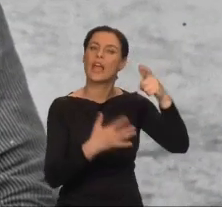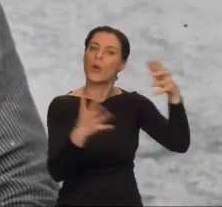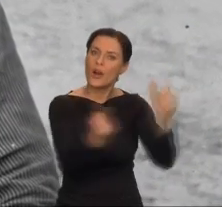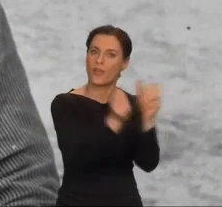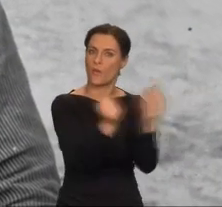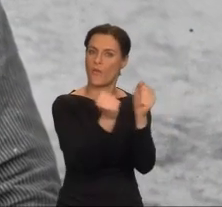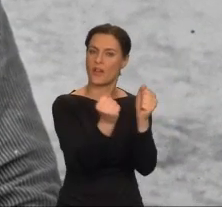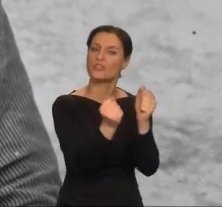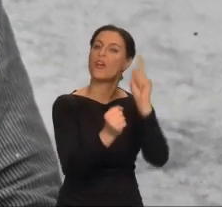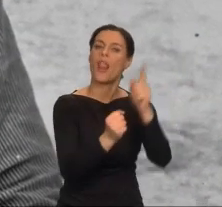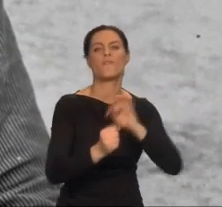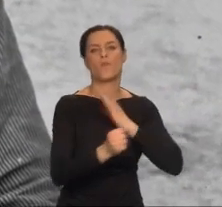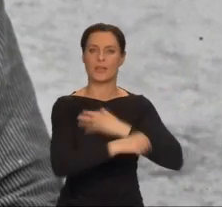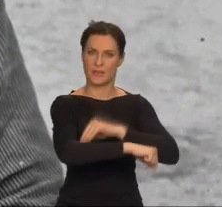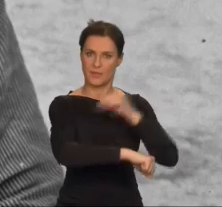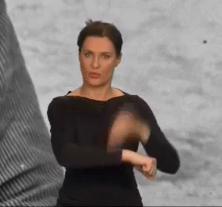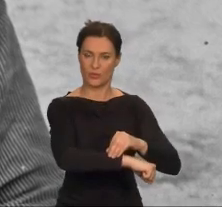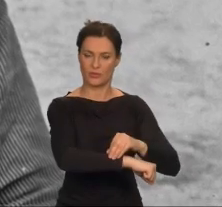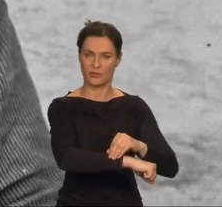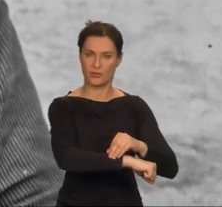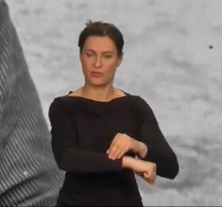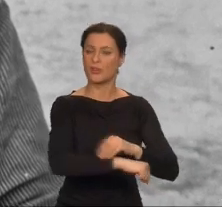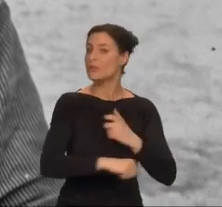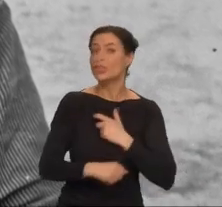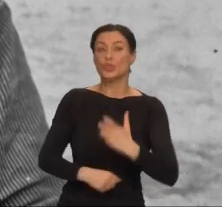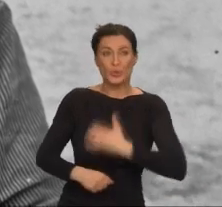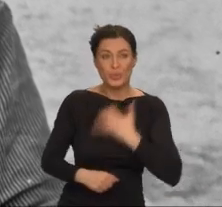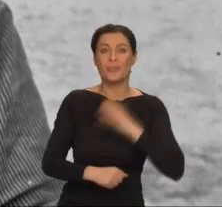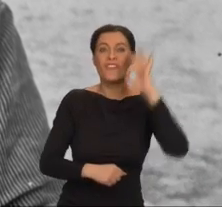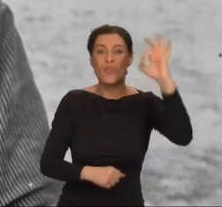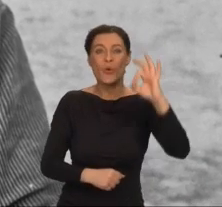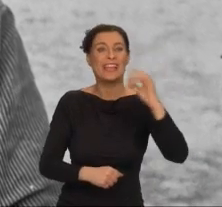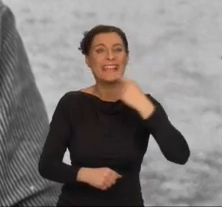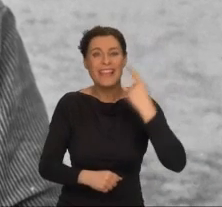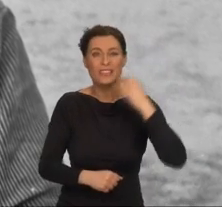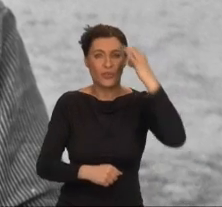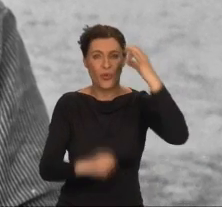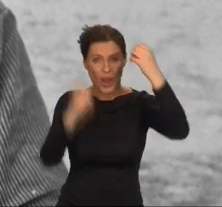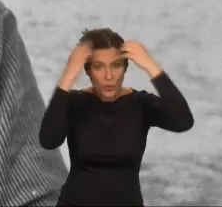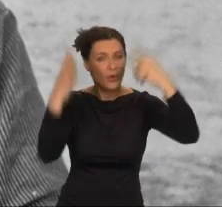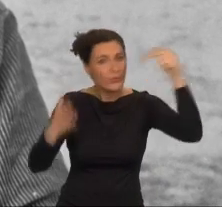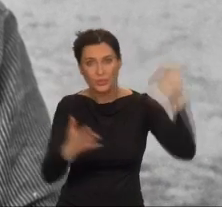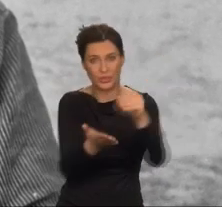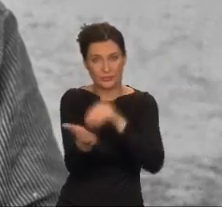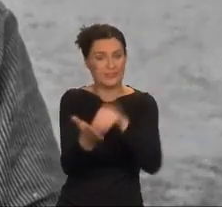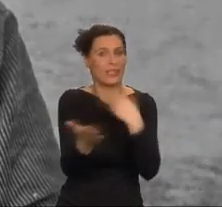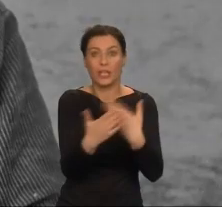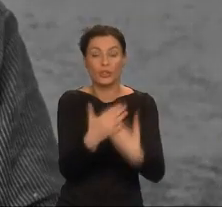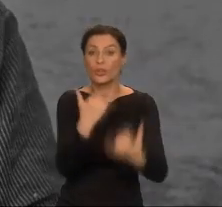Czuliśmy, że trzeba opisać kultury i języki, które znikną wraz z tym pokoleniem.